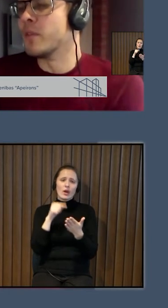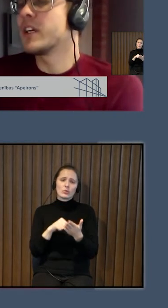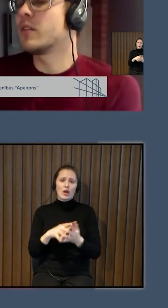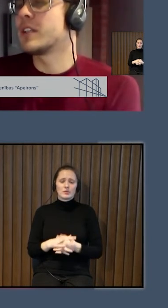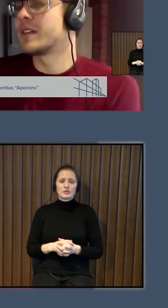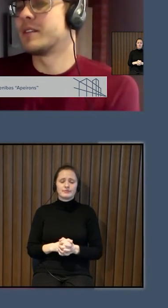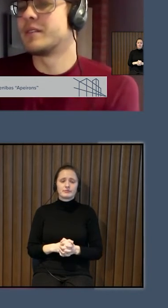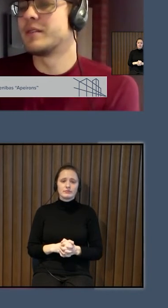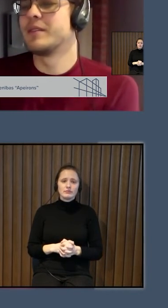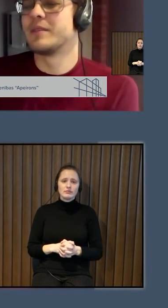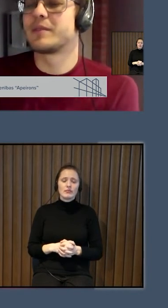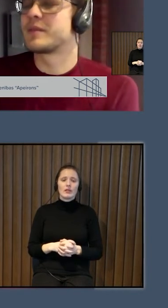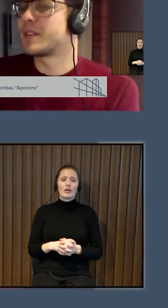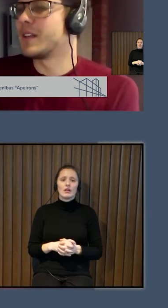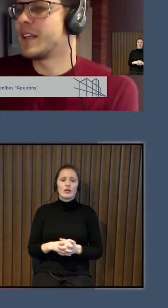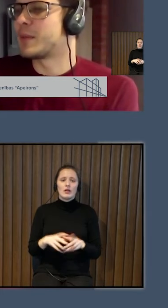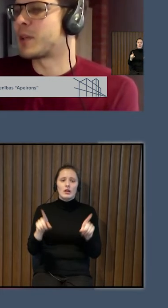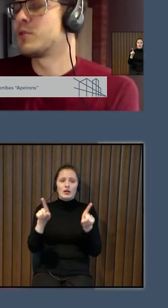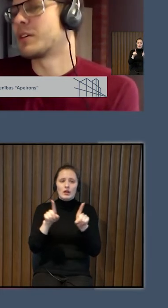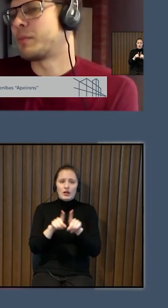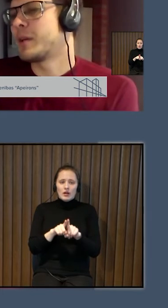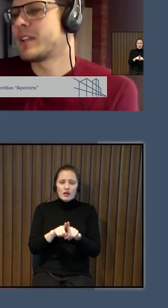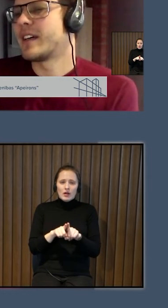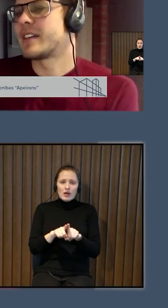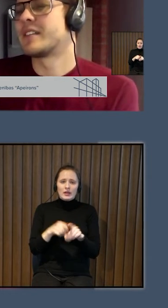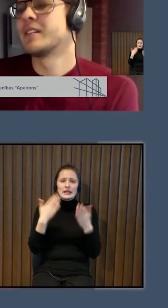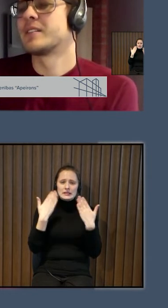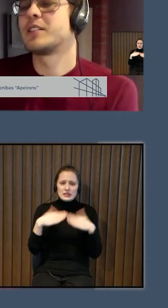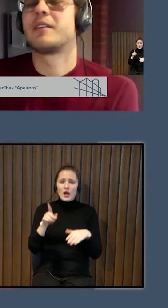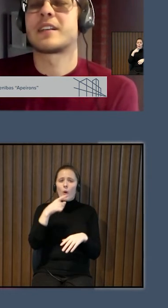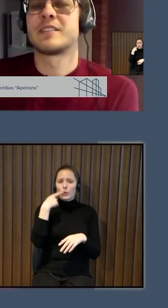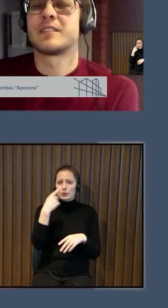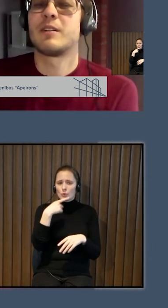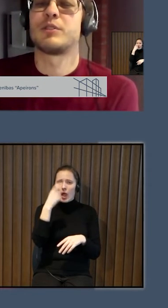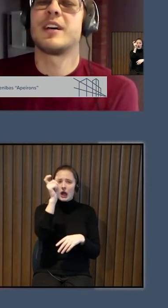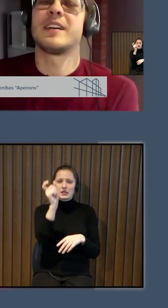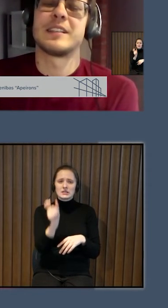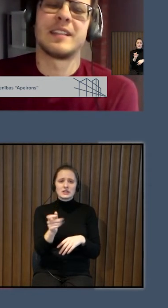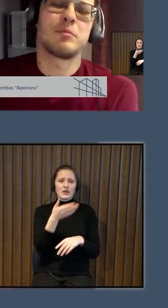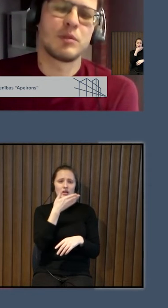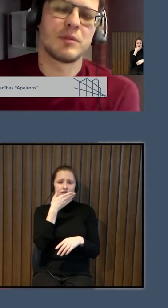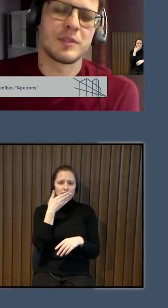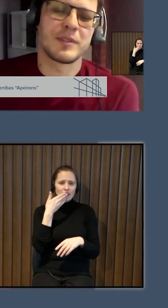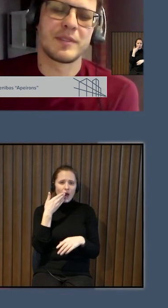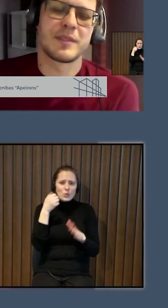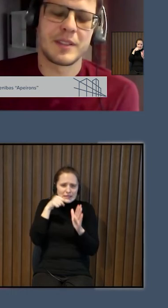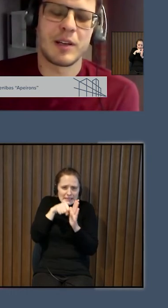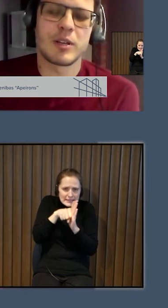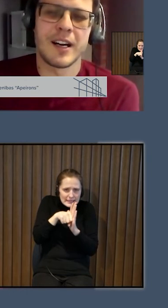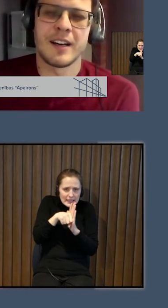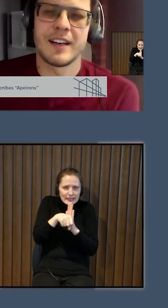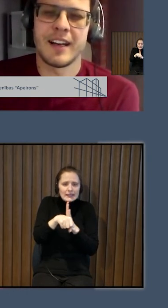Nu jā, un arī par ko jau pieminēju, ka cilvēks nav jāiet dabūm